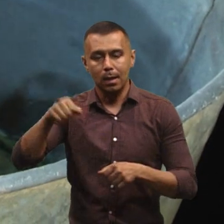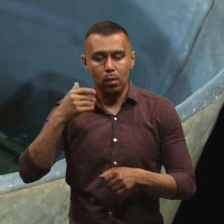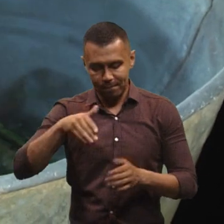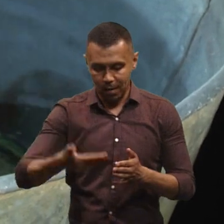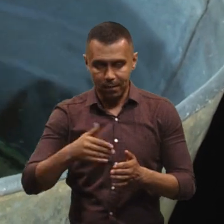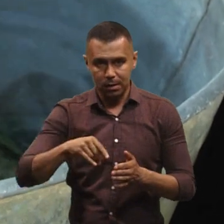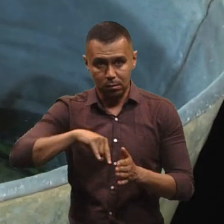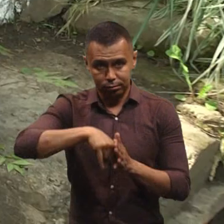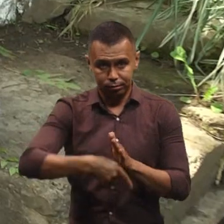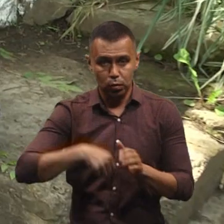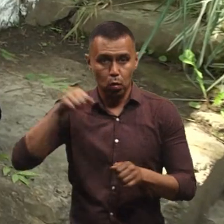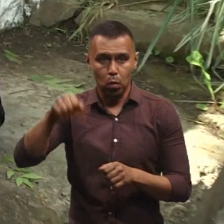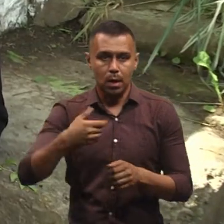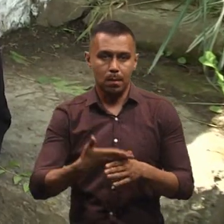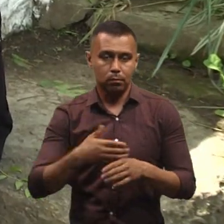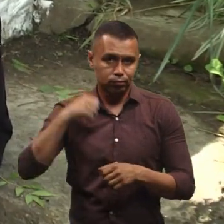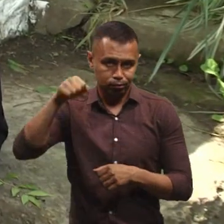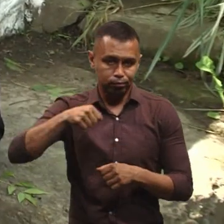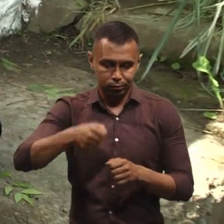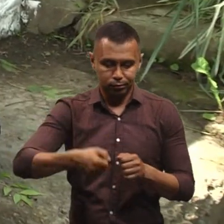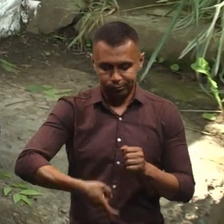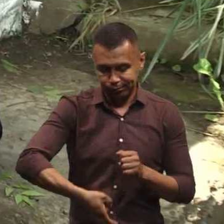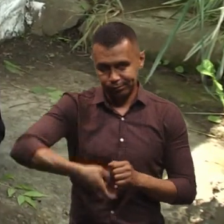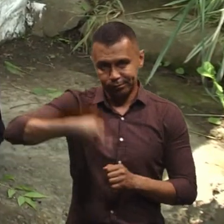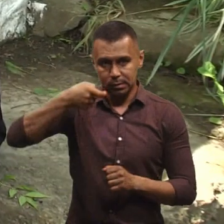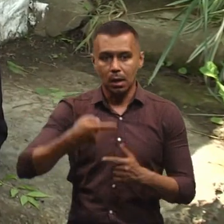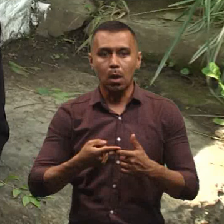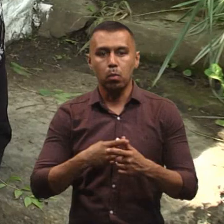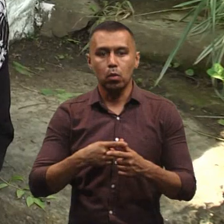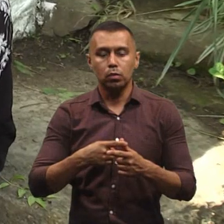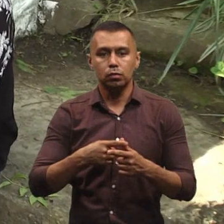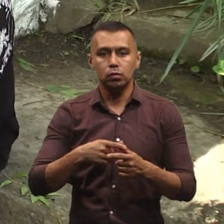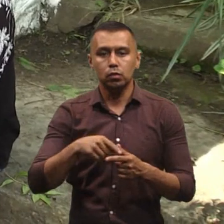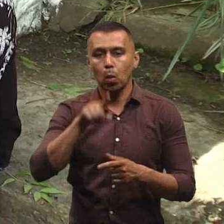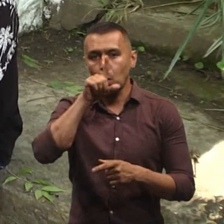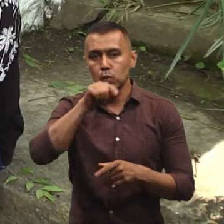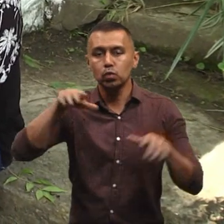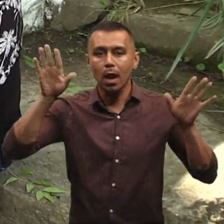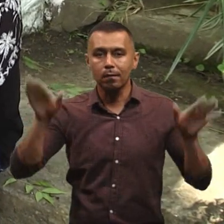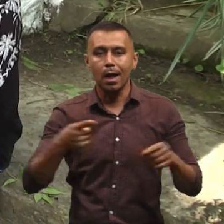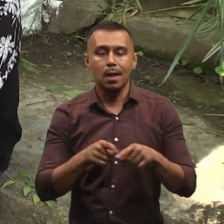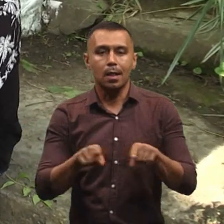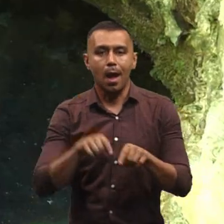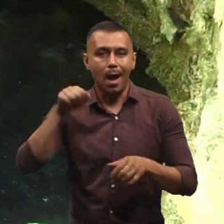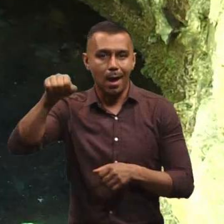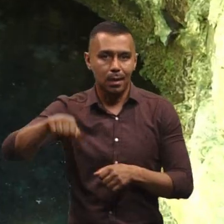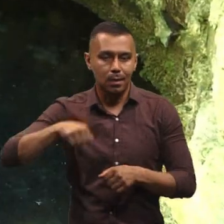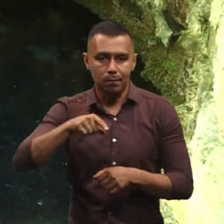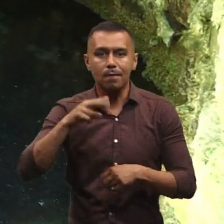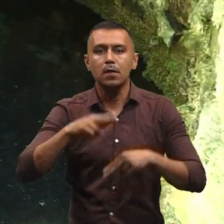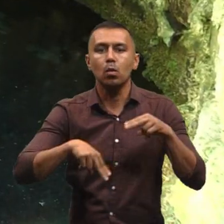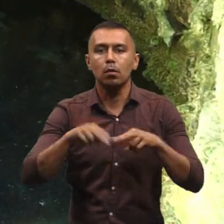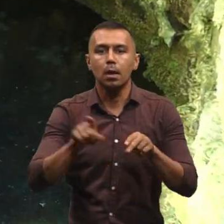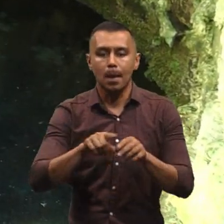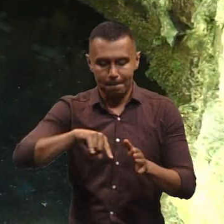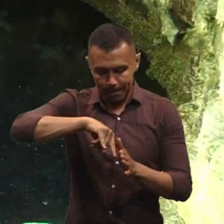колодець, і, наприклад, корбою ви викручуєте. Або журавлі. А це така керниця, вона вимуровується, такий